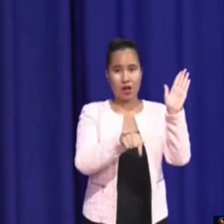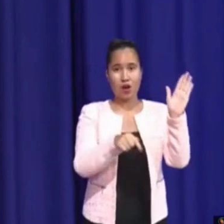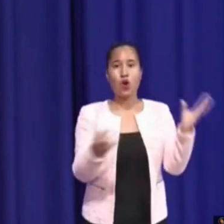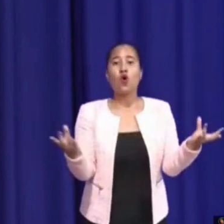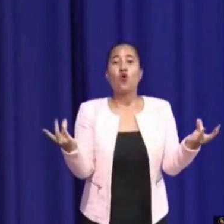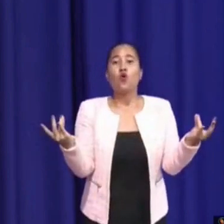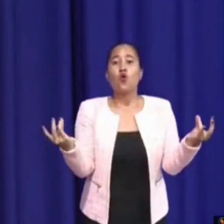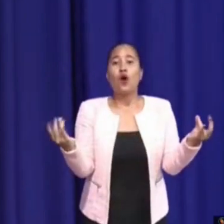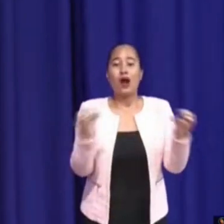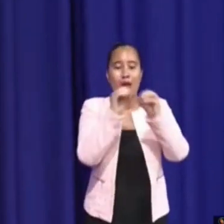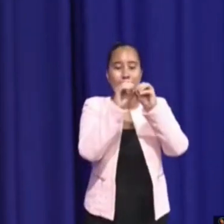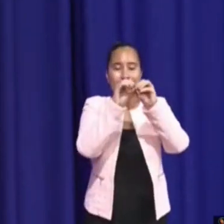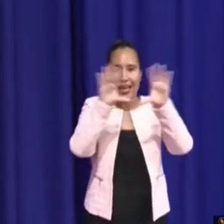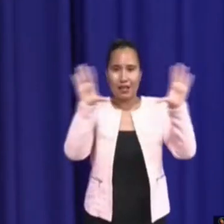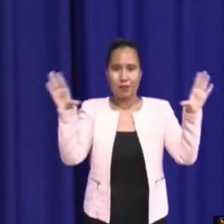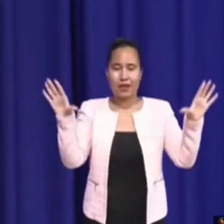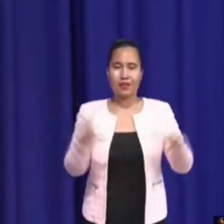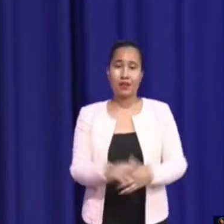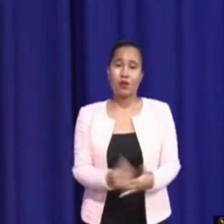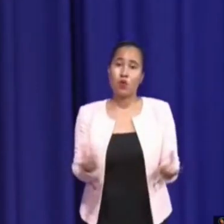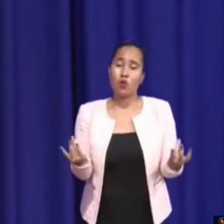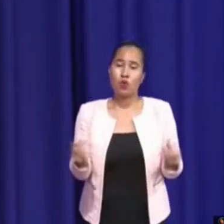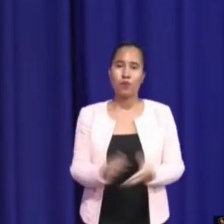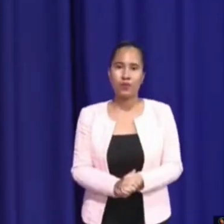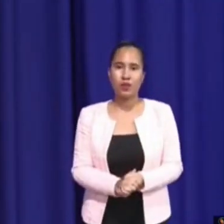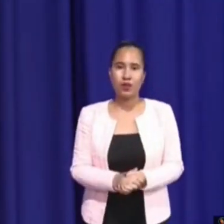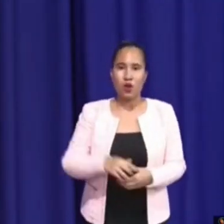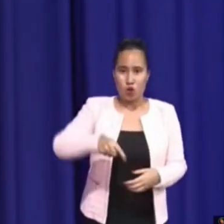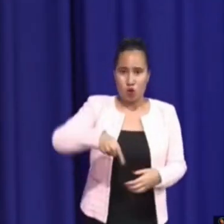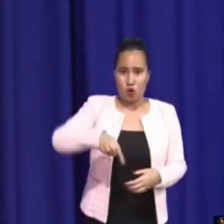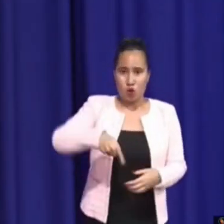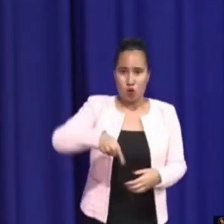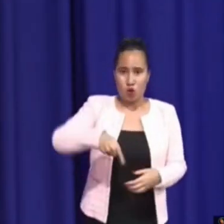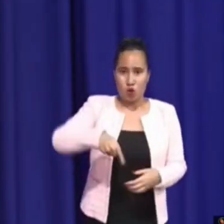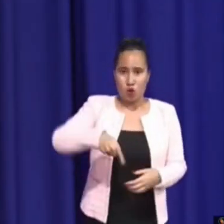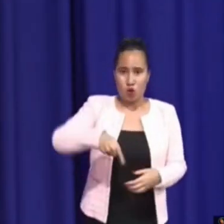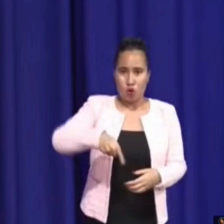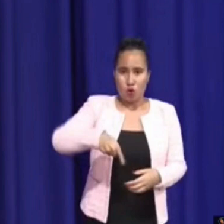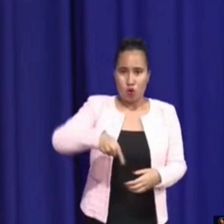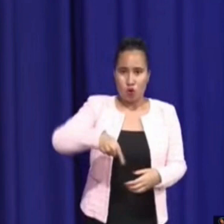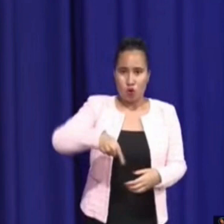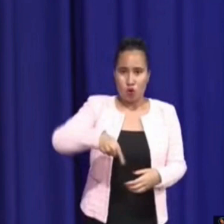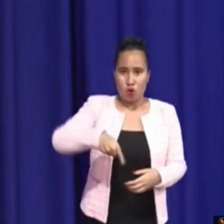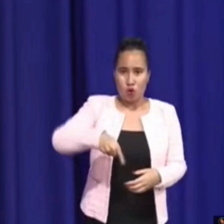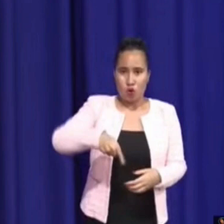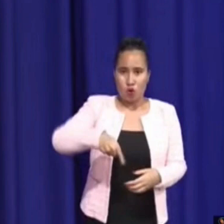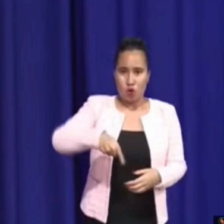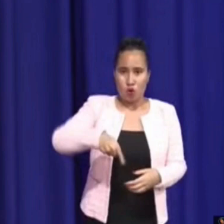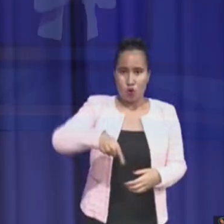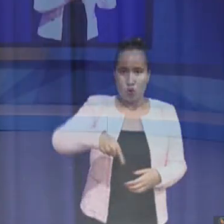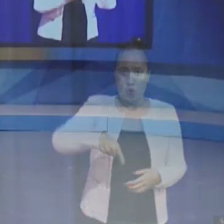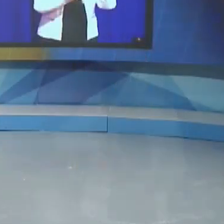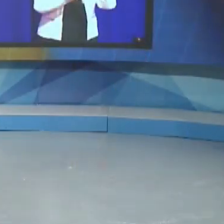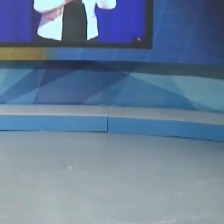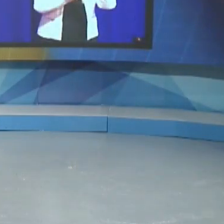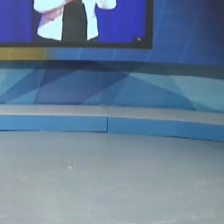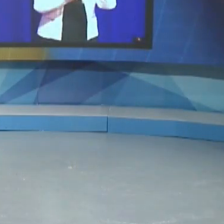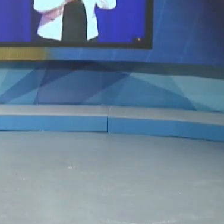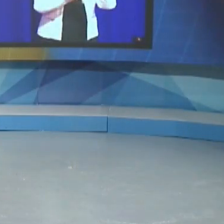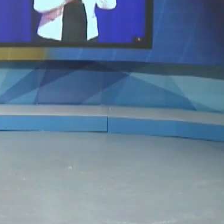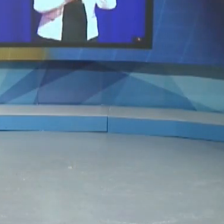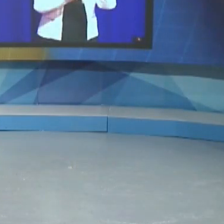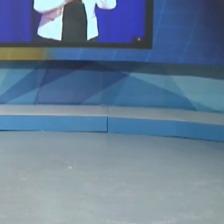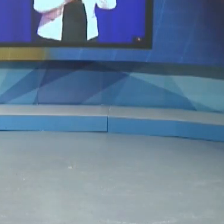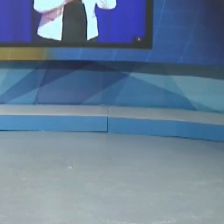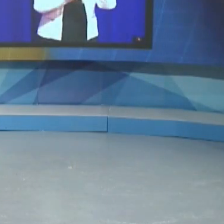directeur van het ministerie van Sociale Zaken en Volkshuisvesting, Angela Salmo, gisteren op de COVID-19 persconferentie. Ze